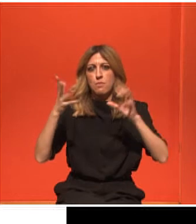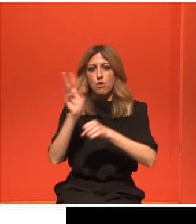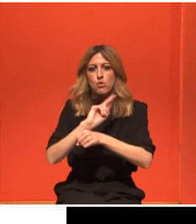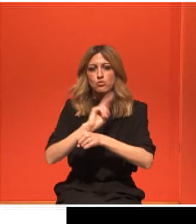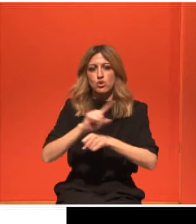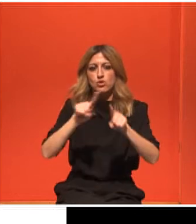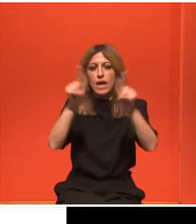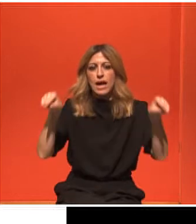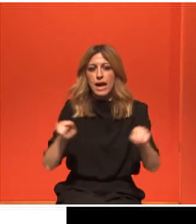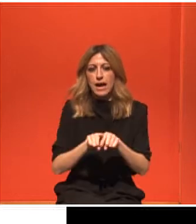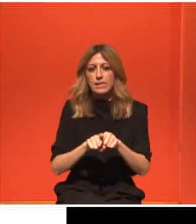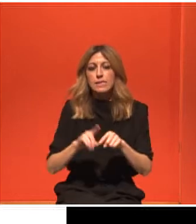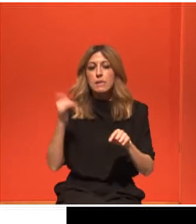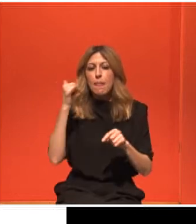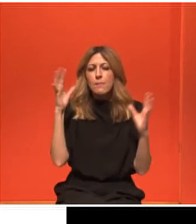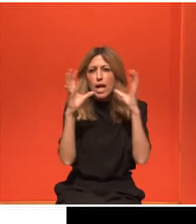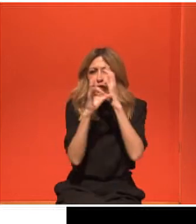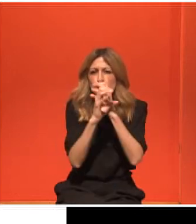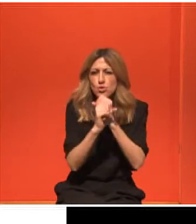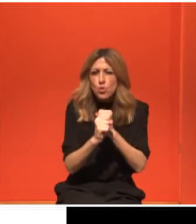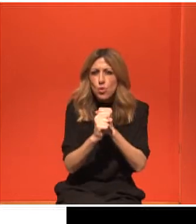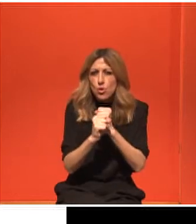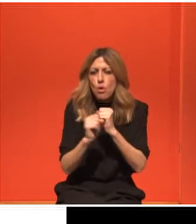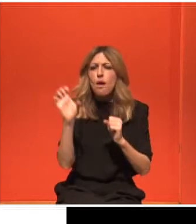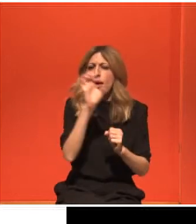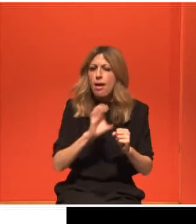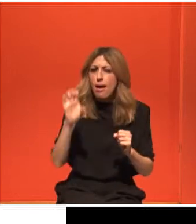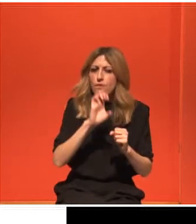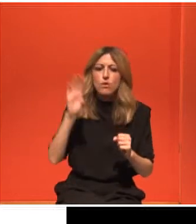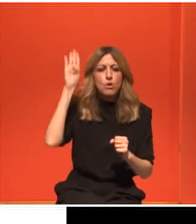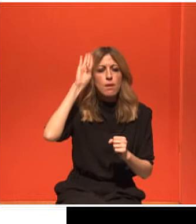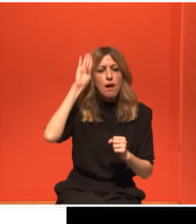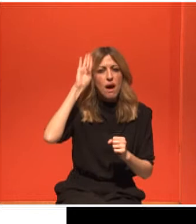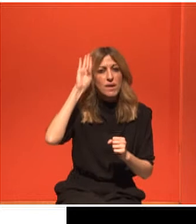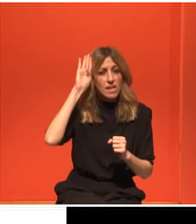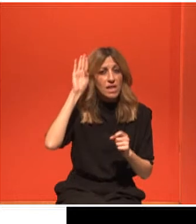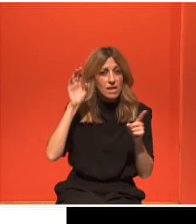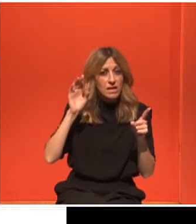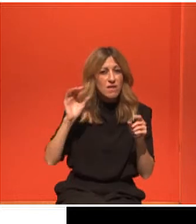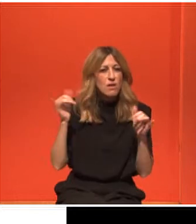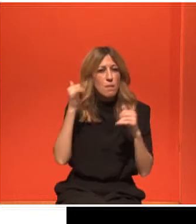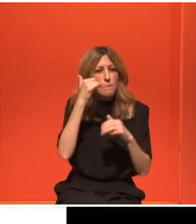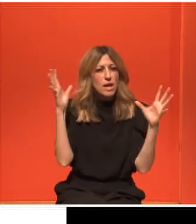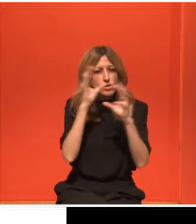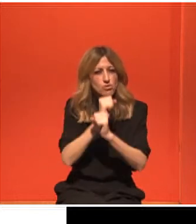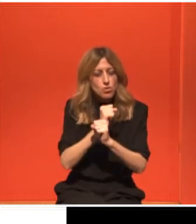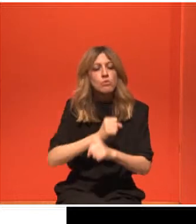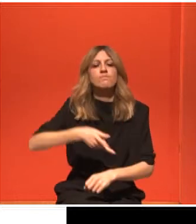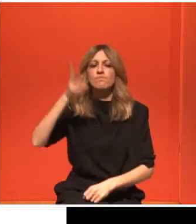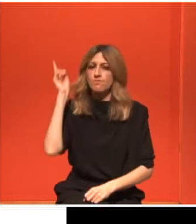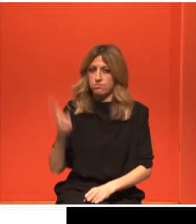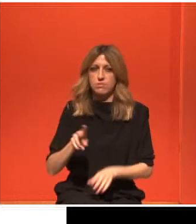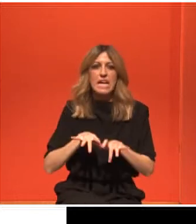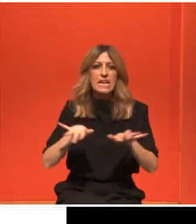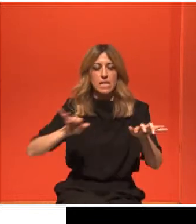σκούρο μπλε, όπου είναι ουσιαστικά όλος ο δυτικός κόσμος, είναι οι περιοχές αυξημένου κινδύνου για καρκίνο του